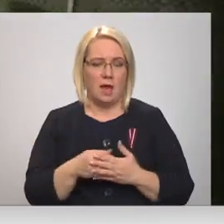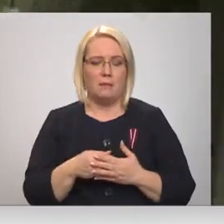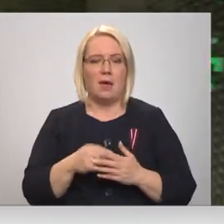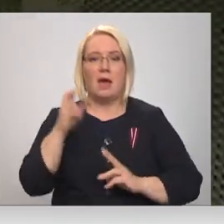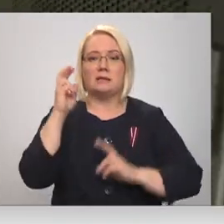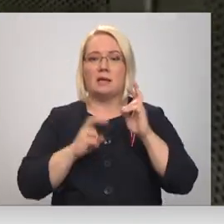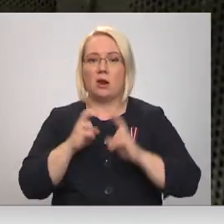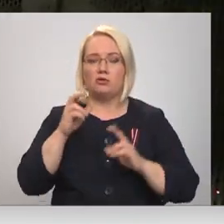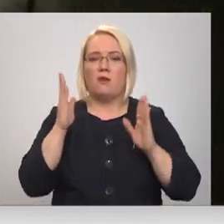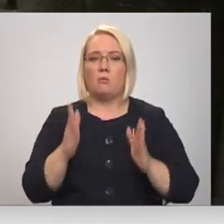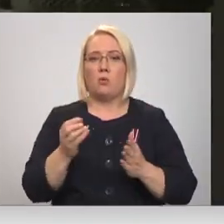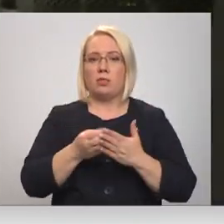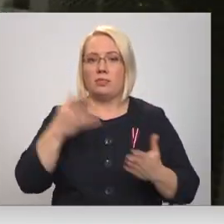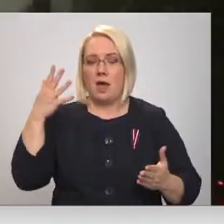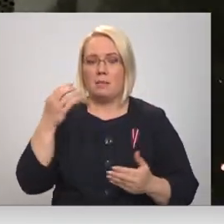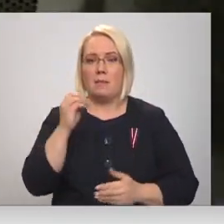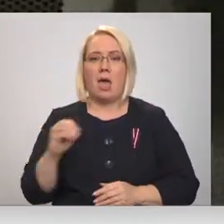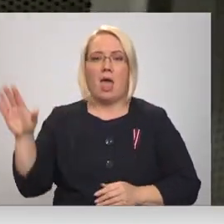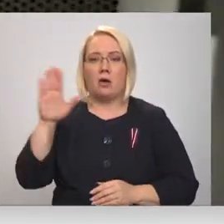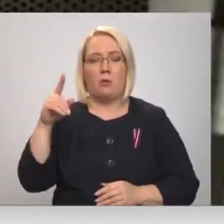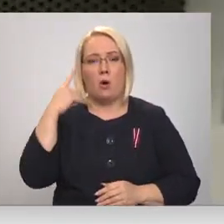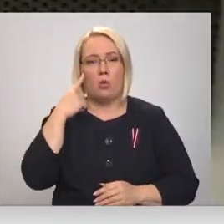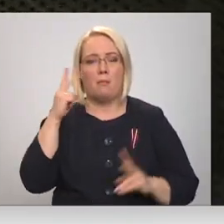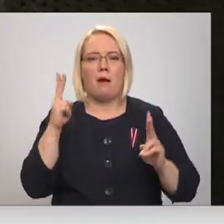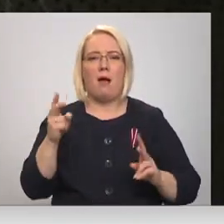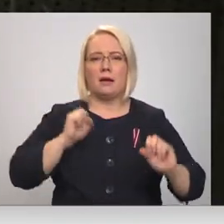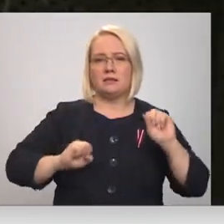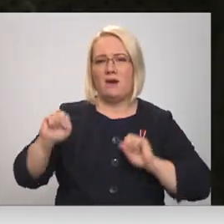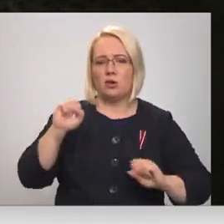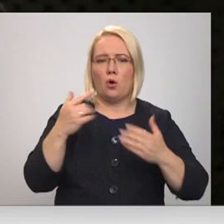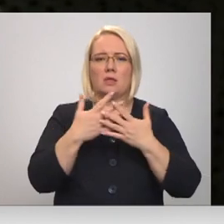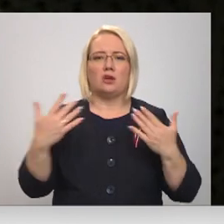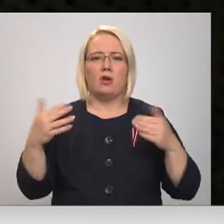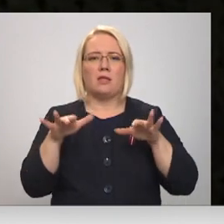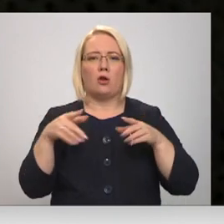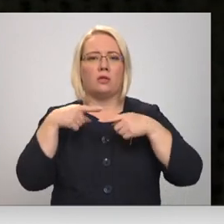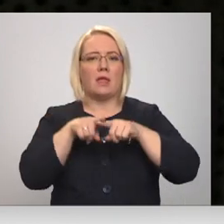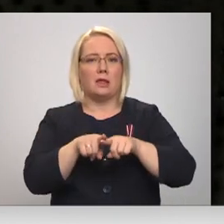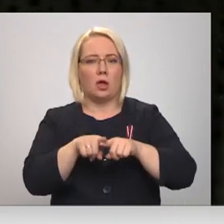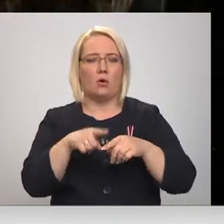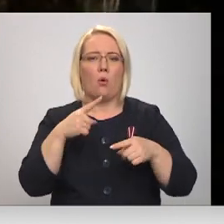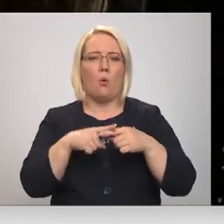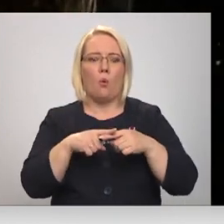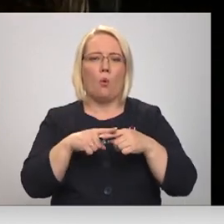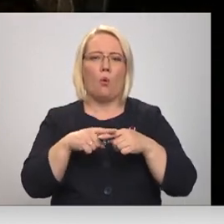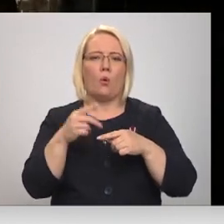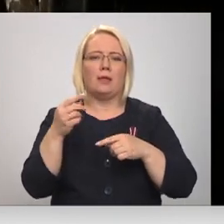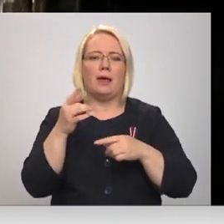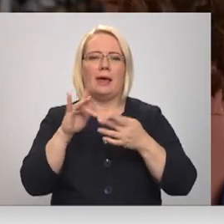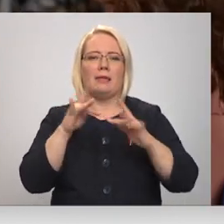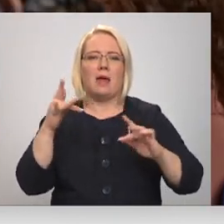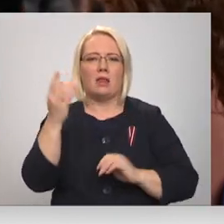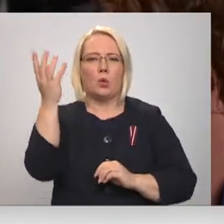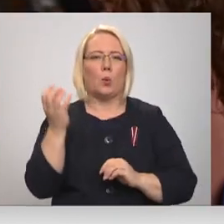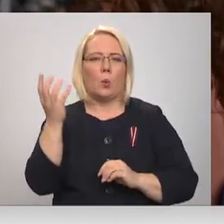saržotais var kļūt dārgāks, piemēram, Eiropā tiek domāts, kā izvairīties no dažādu datoriekārtu, piemēram, rūteru iegādes Ķīnā vai Tajvānā.